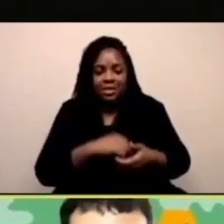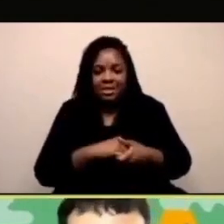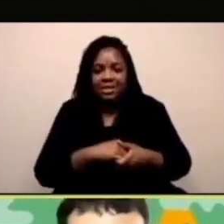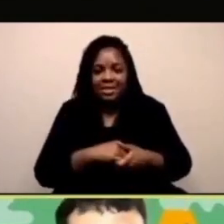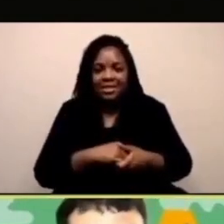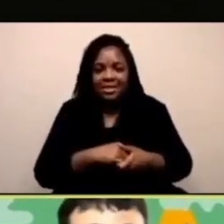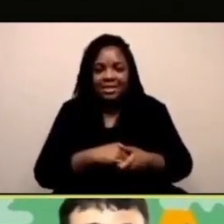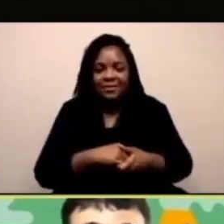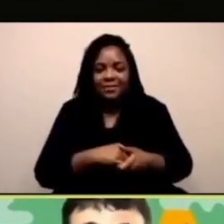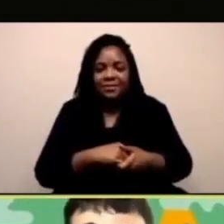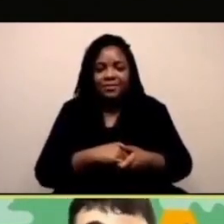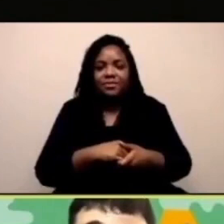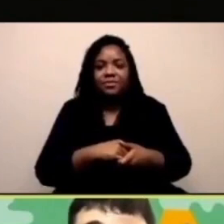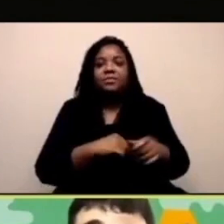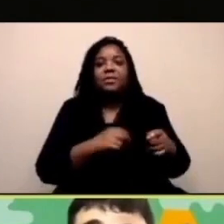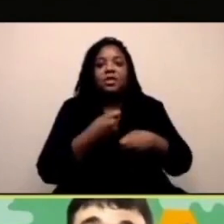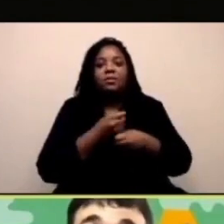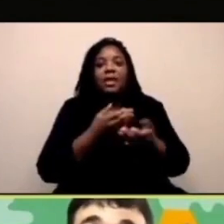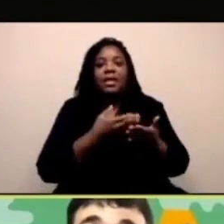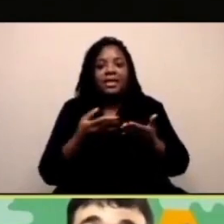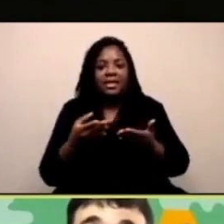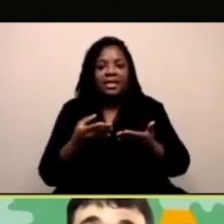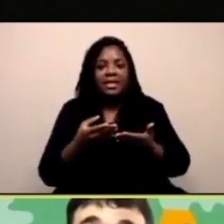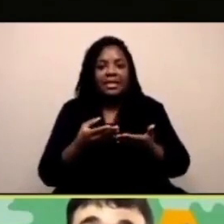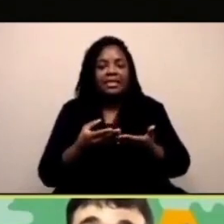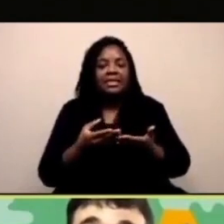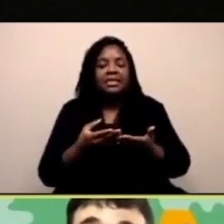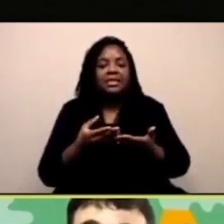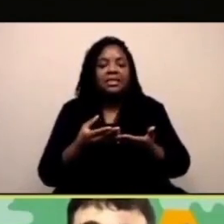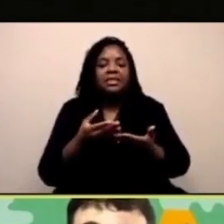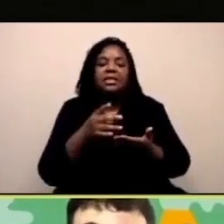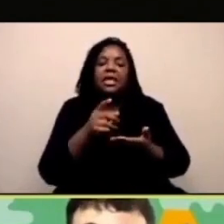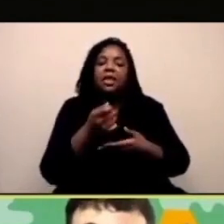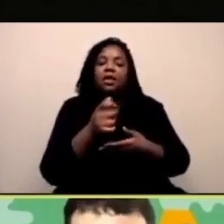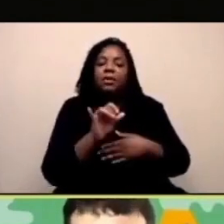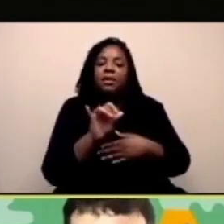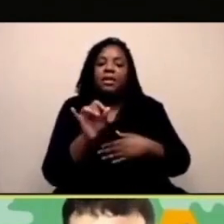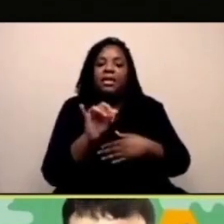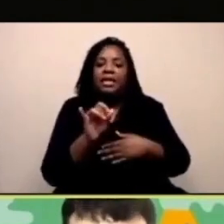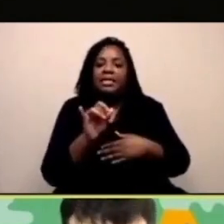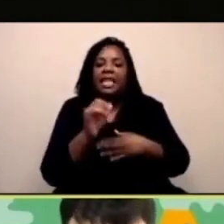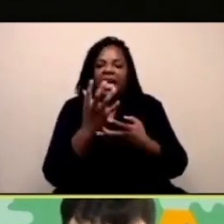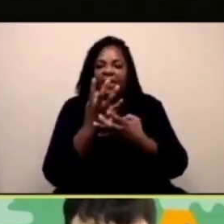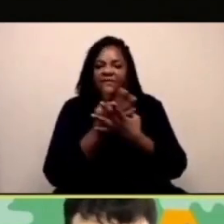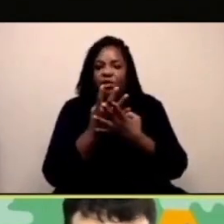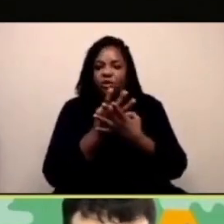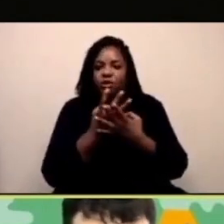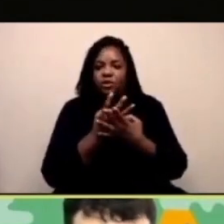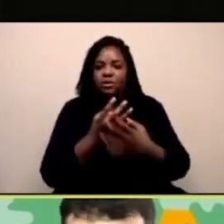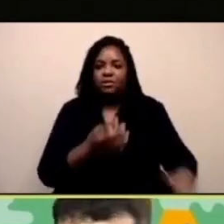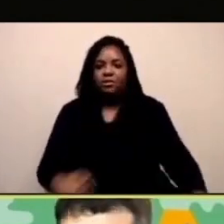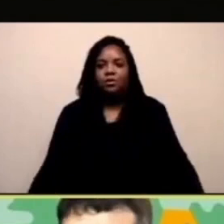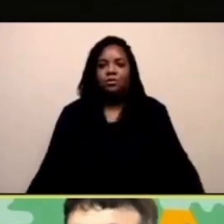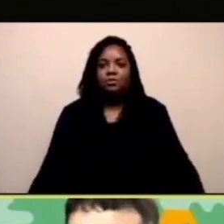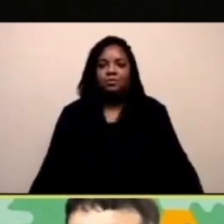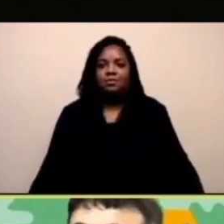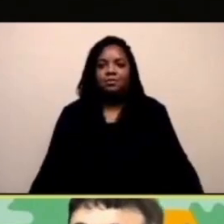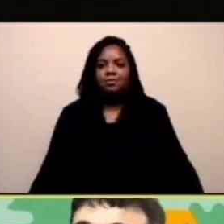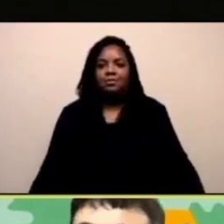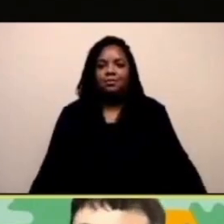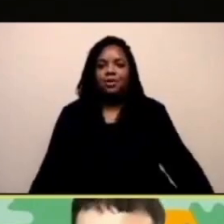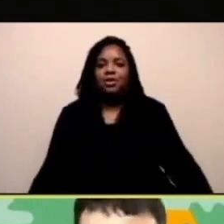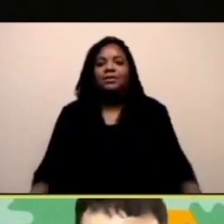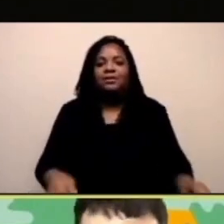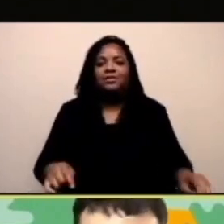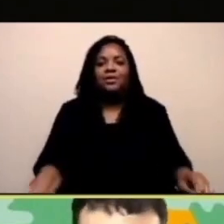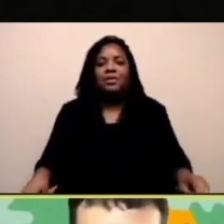costantemente. E abbiamo quindi il gatto appiccicato alla mia faccia. Possiamo far sì che le cose siano